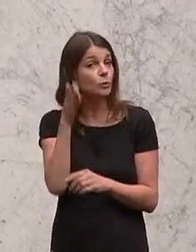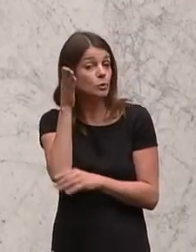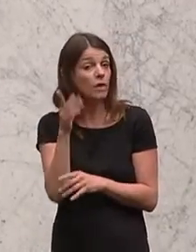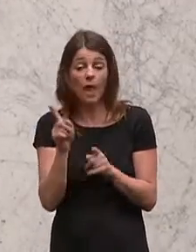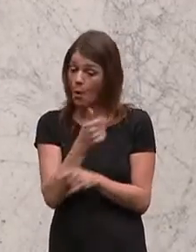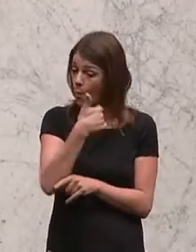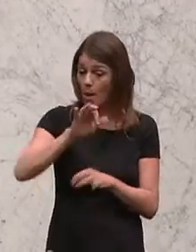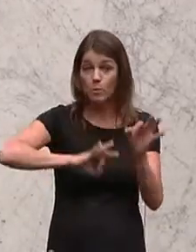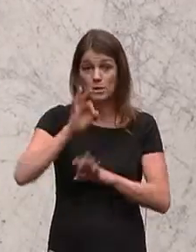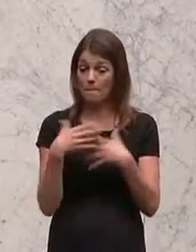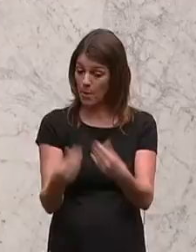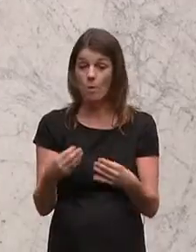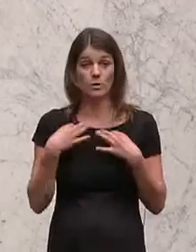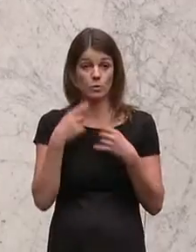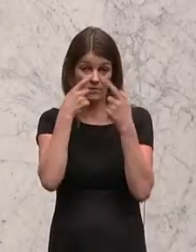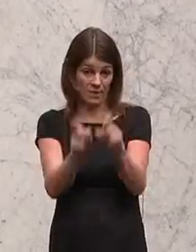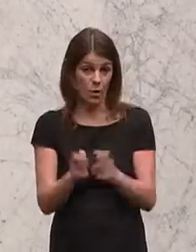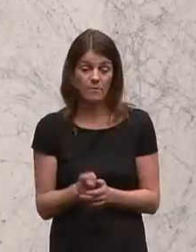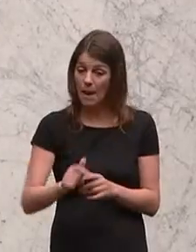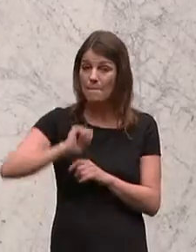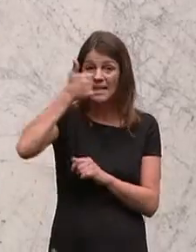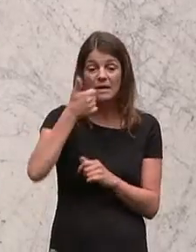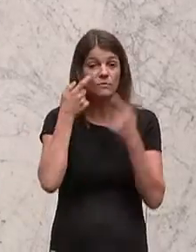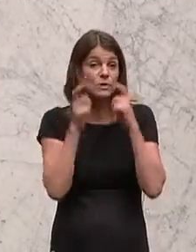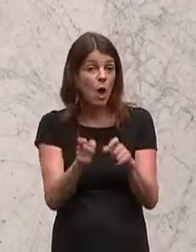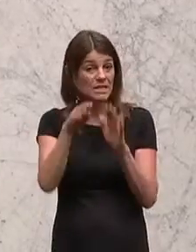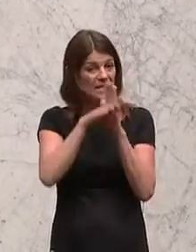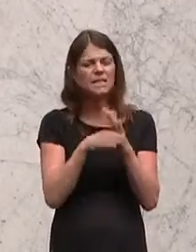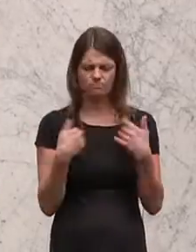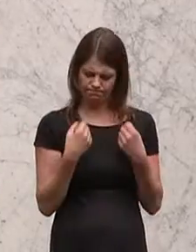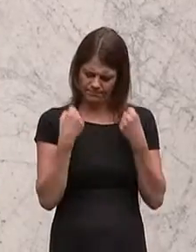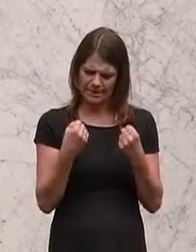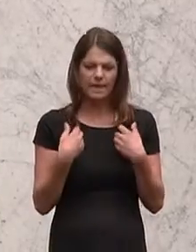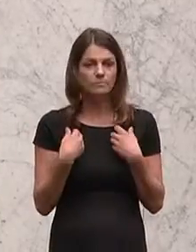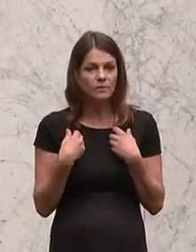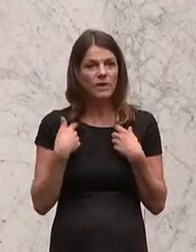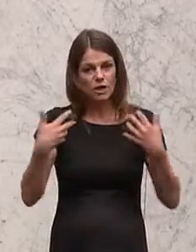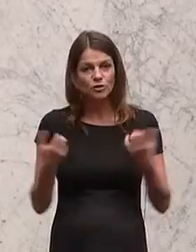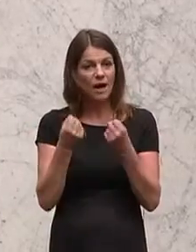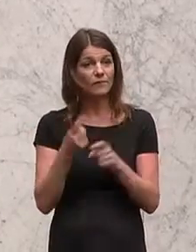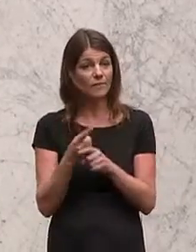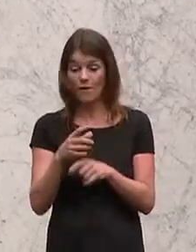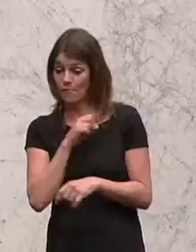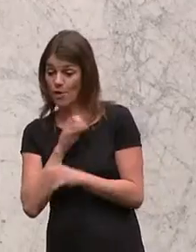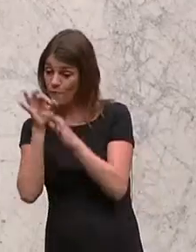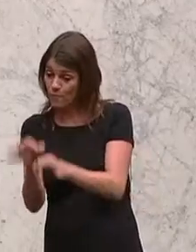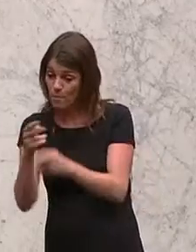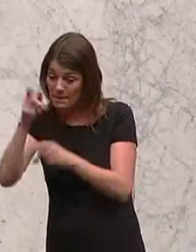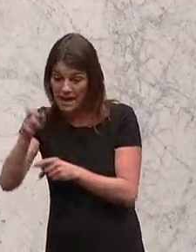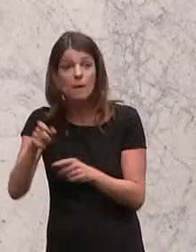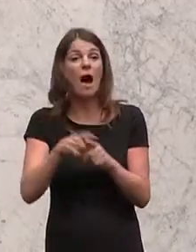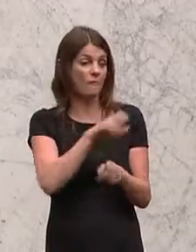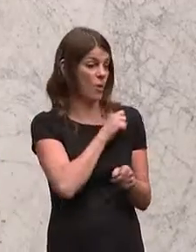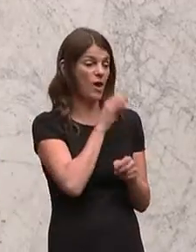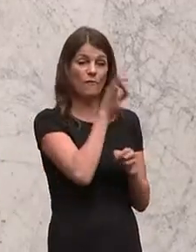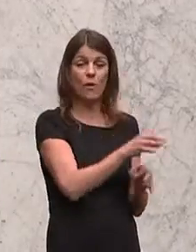hundertprozentig sicherzustellen. Mit dem Primärversorgungsgesetz bin ich überzeugt davon, schaffen wir eine Win-Win-Situation für die Patientinnen und auch für